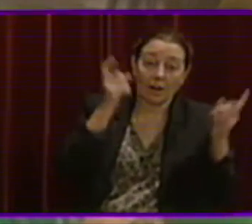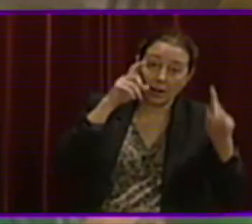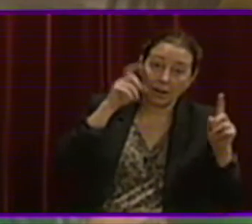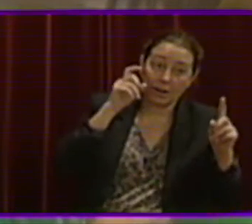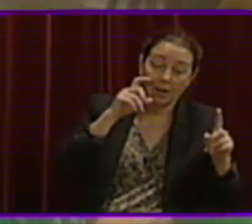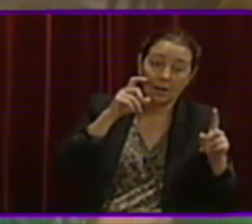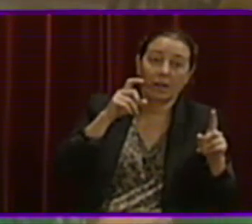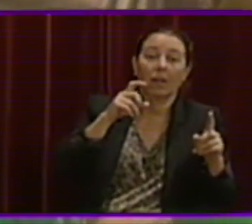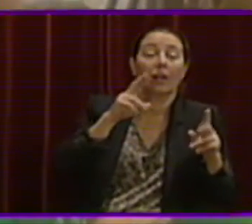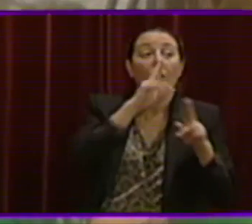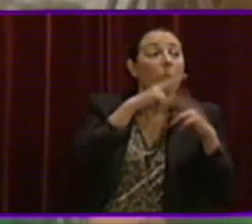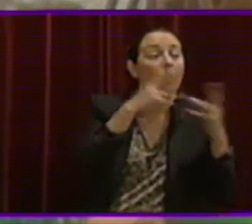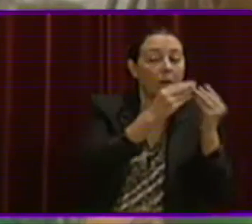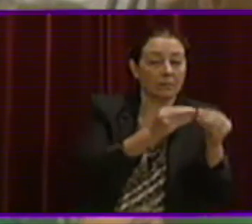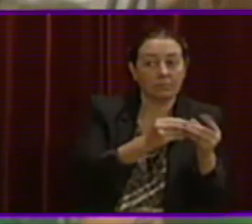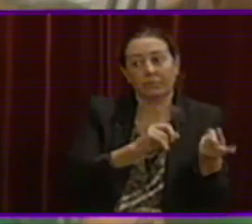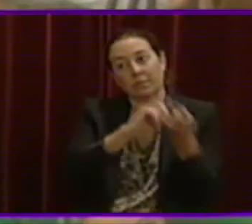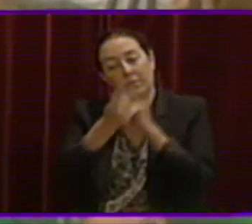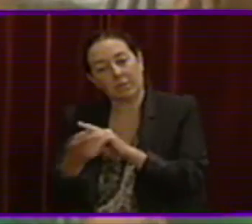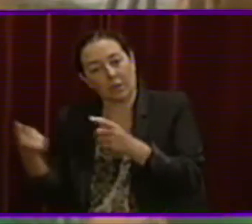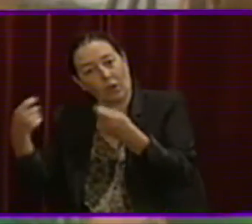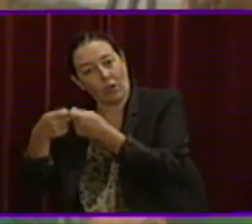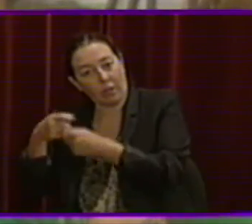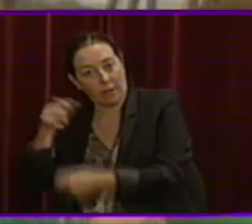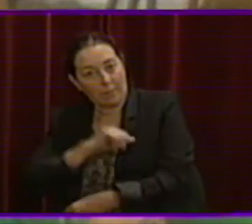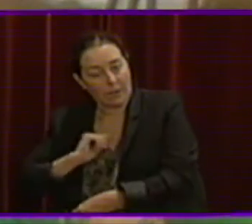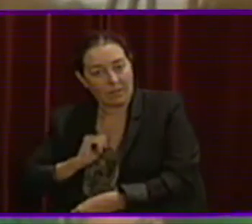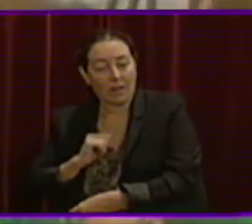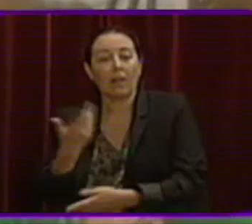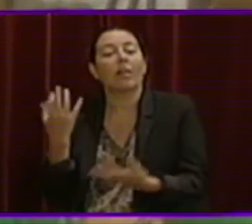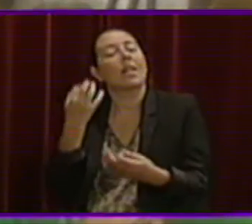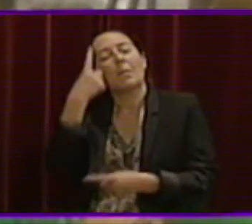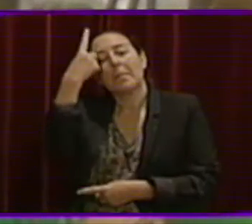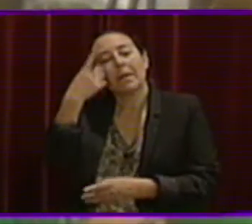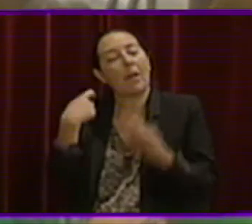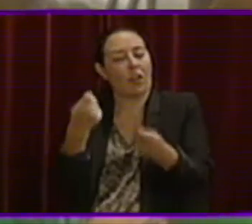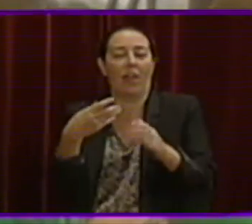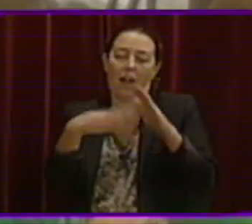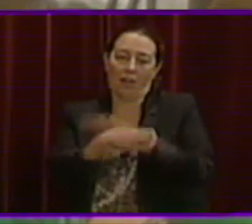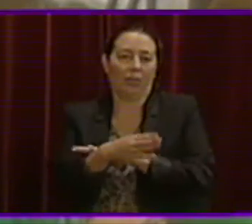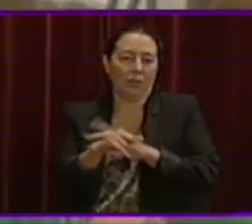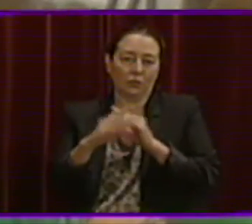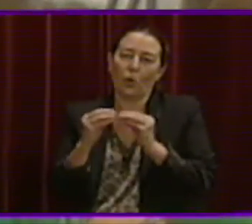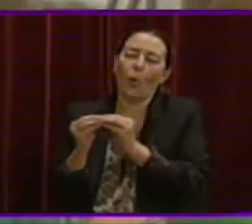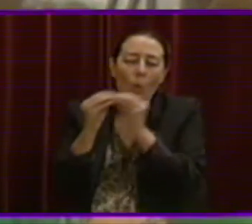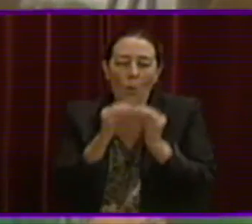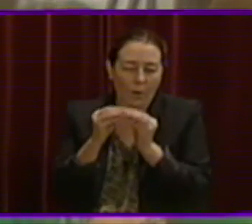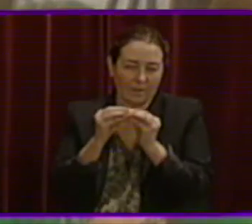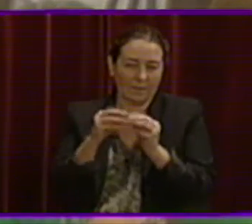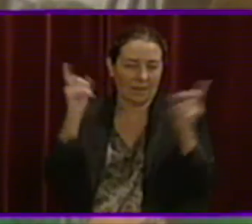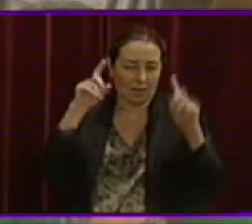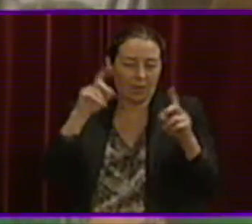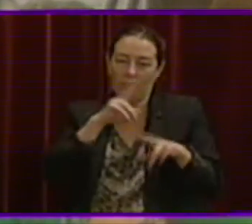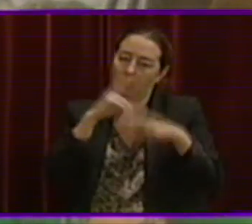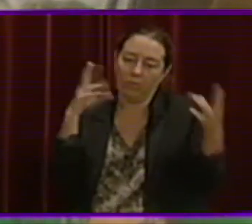públiques per concertades. El primer és el primer. garantir l'accés universal i gratuït a l'educació, i això ho fa la pública. Això no significa apostar per